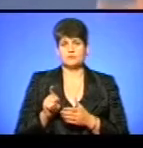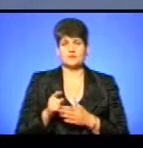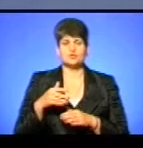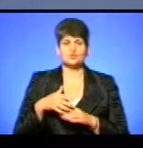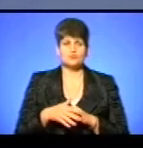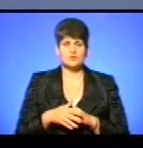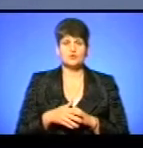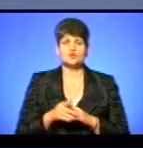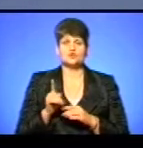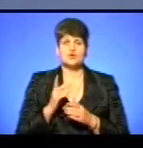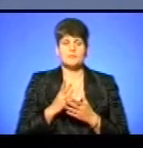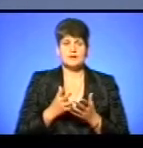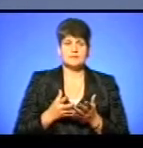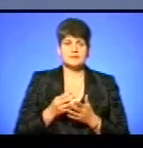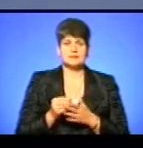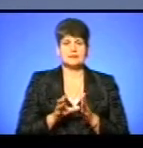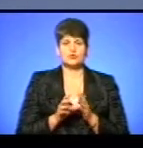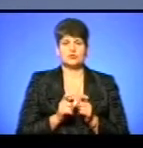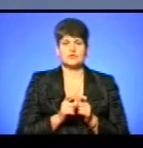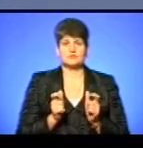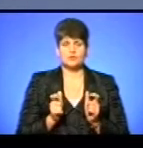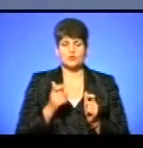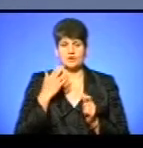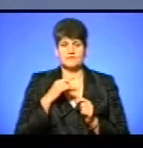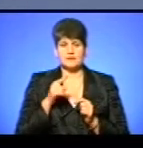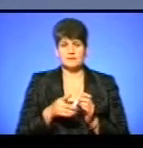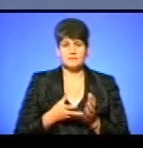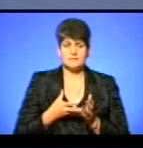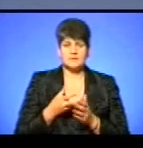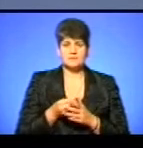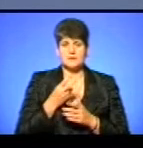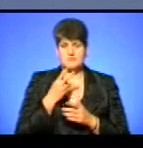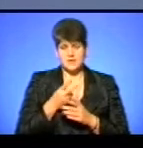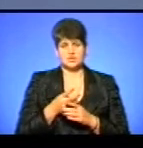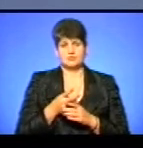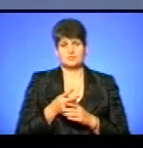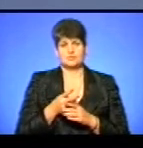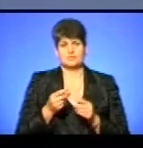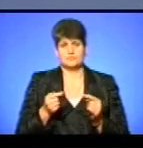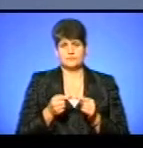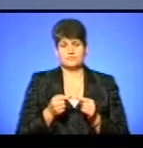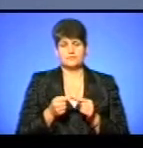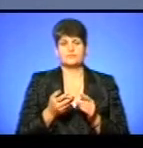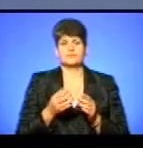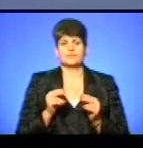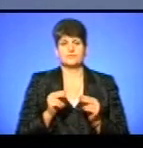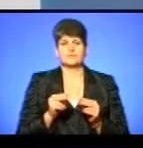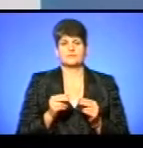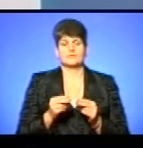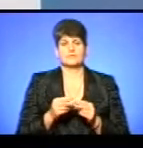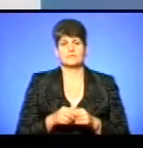що має розраховуватися електронним квитком. Коли він ним розраховується, ми бачимо об'єктивну картину і об'єктивний тариф.